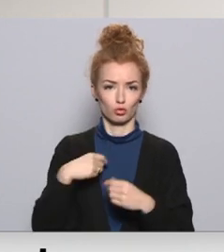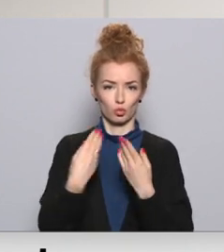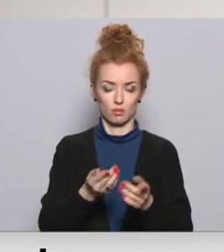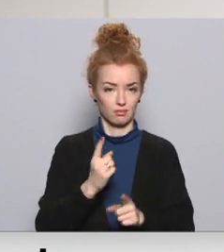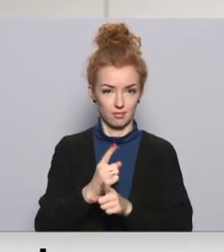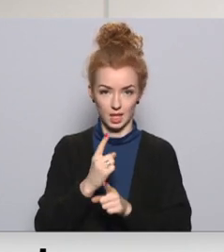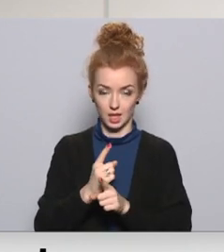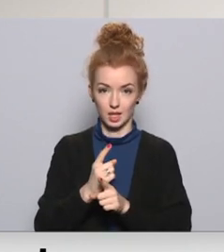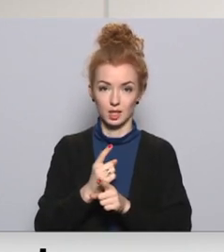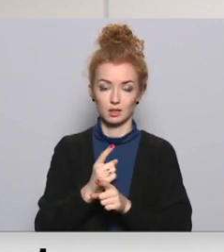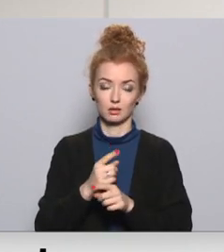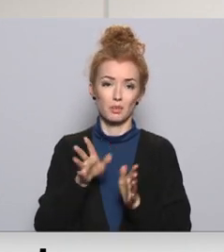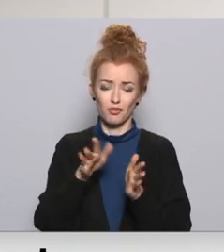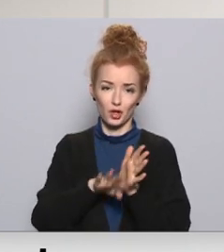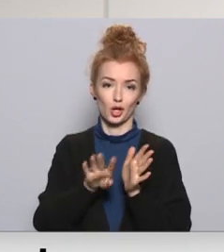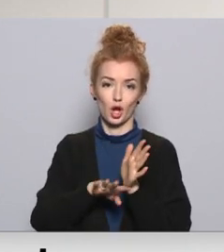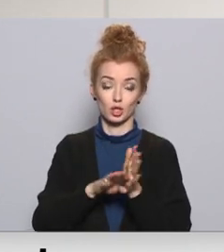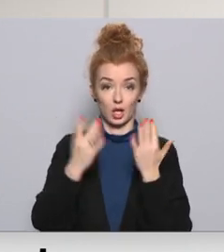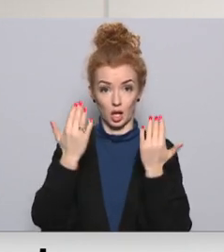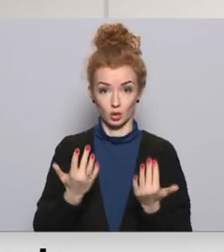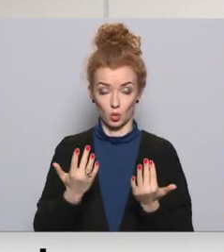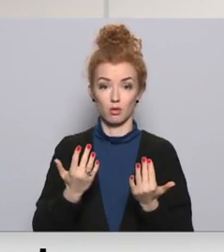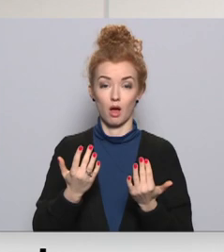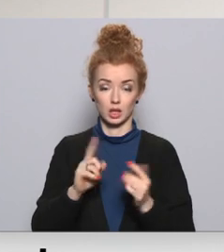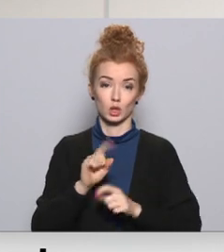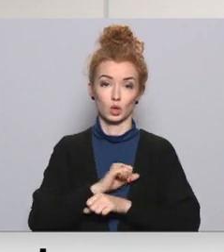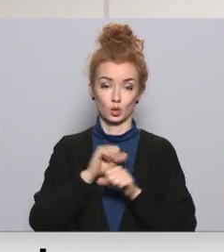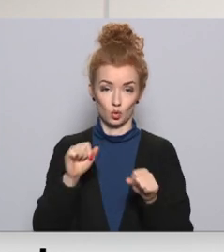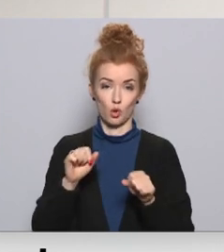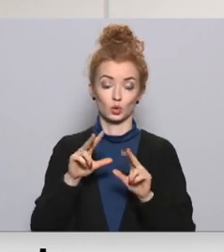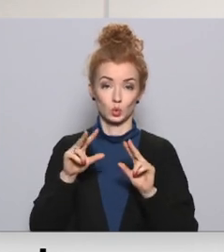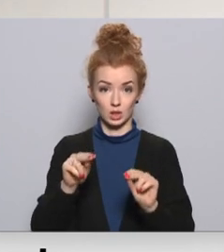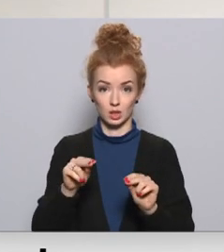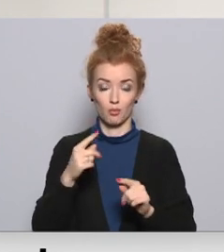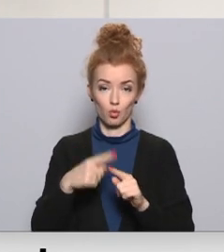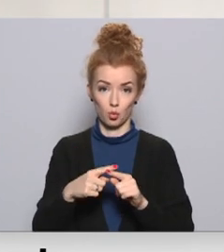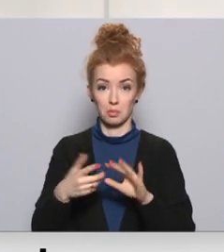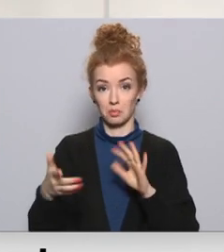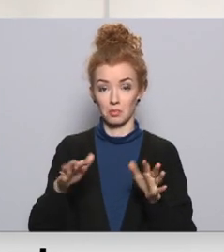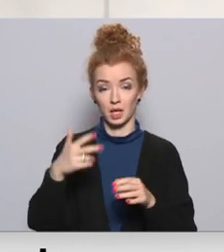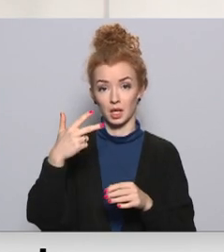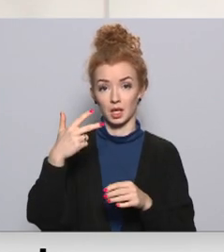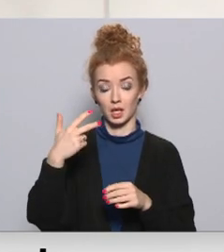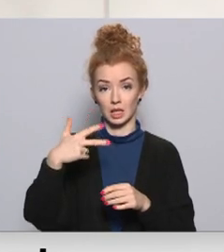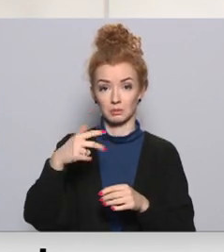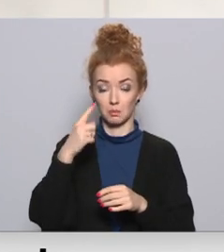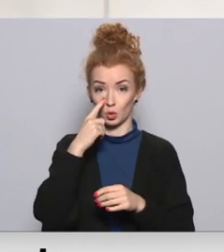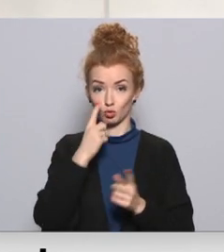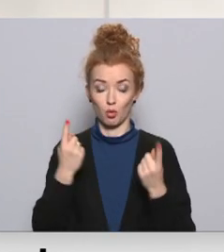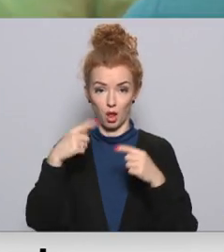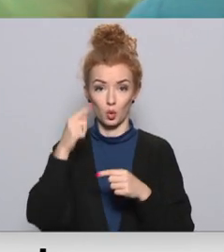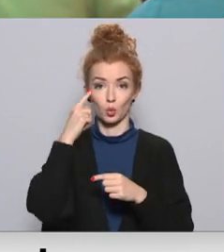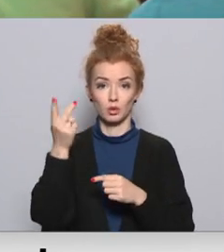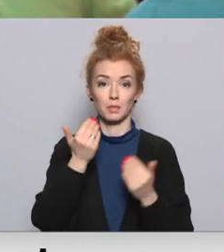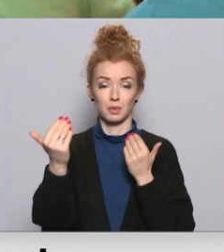palaist pagalmā. Tas ir vienkārši. Rezultāts ir pietiekami drošticams. Mazākā pusstundas laikā mēs jau zinām, kurš ir kurš.